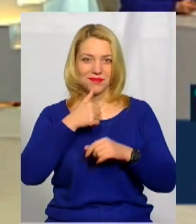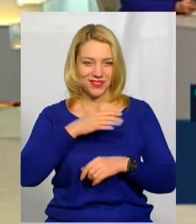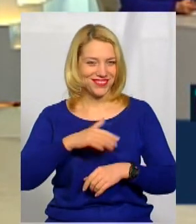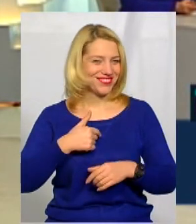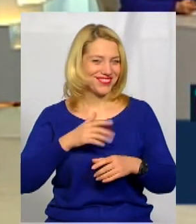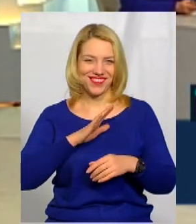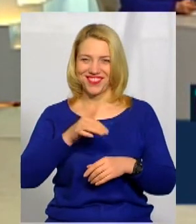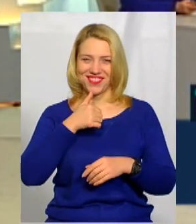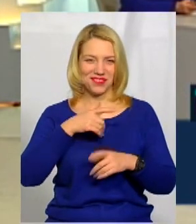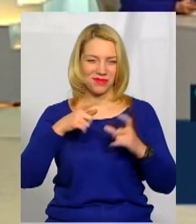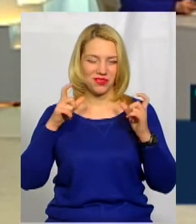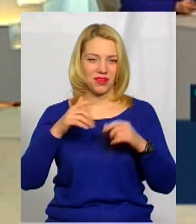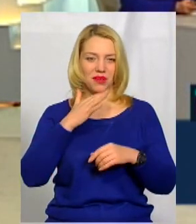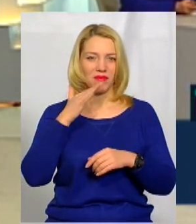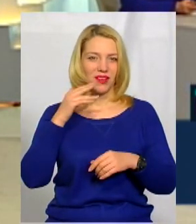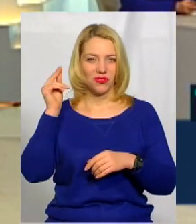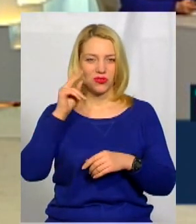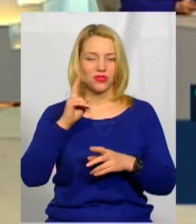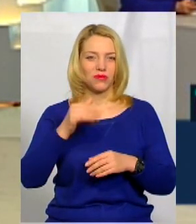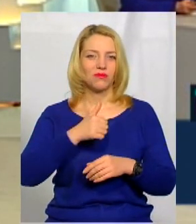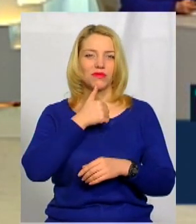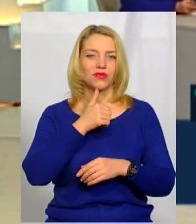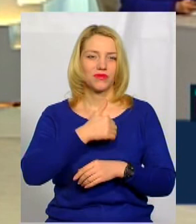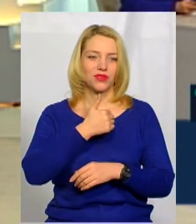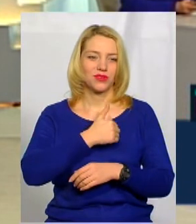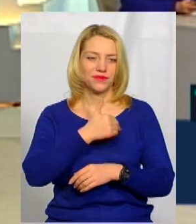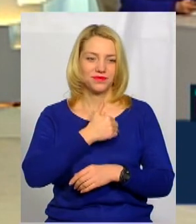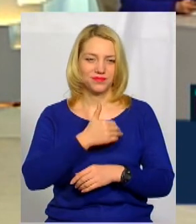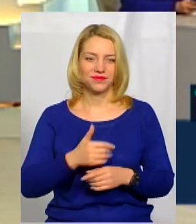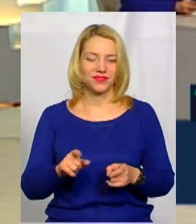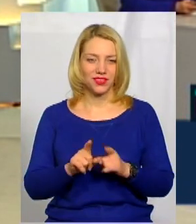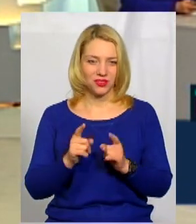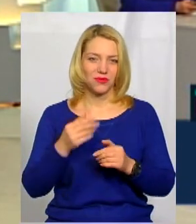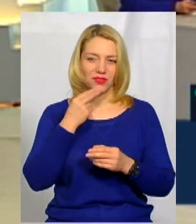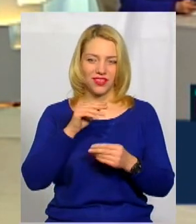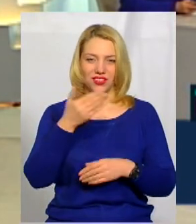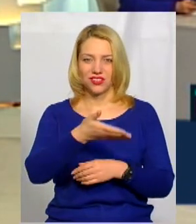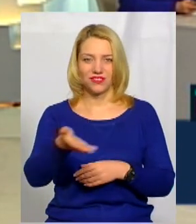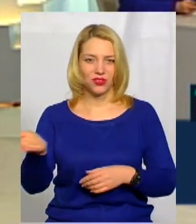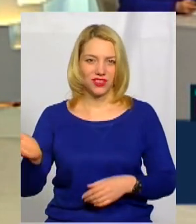я не вдягала. Було дуже багато учнів, яких хотіли спробувати. Краще вони.